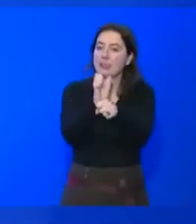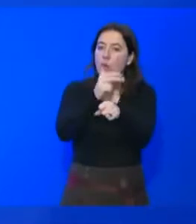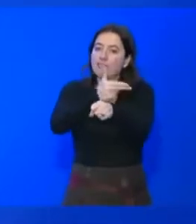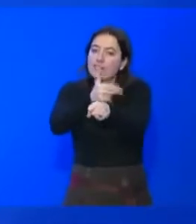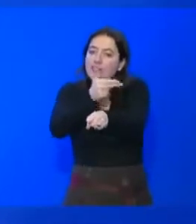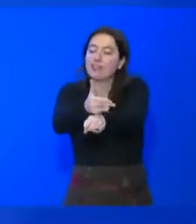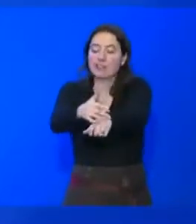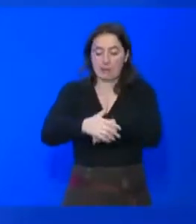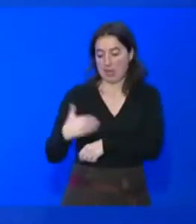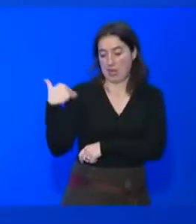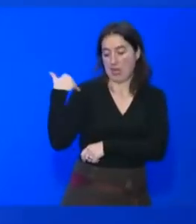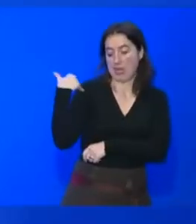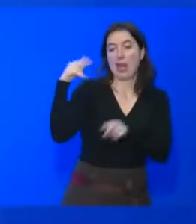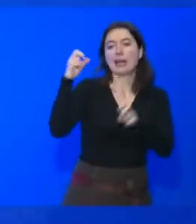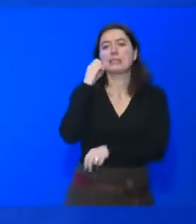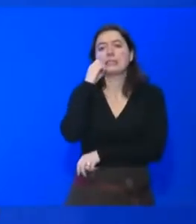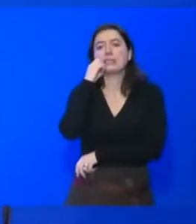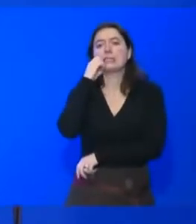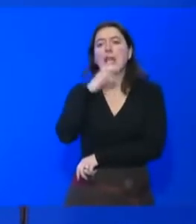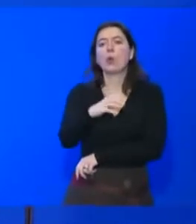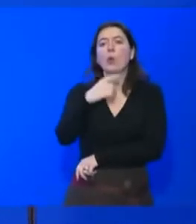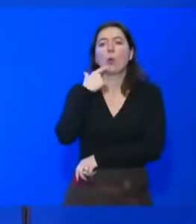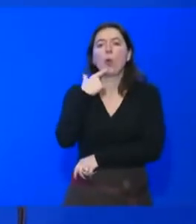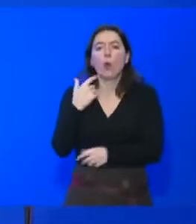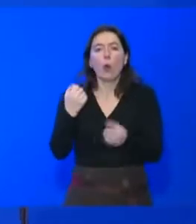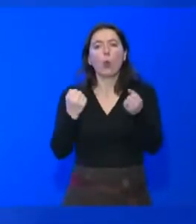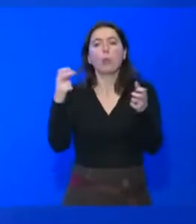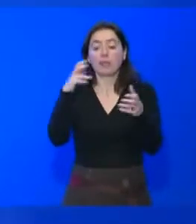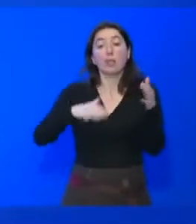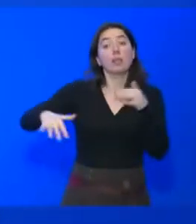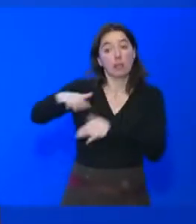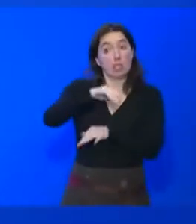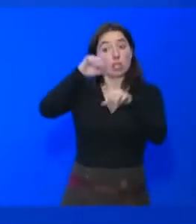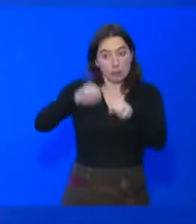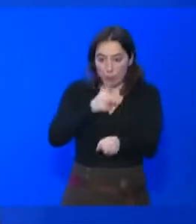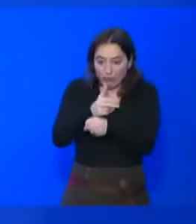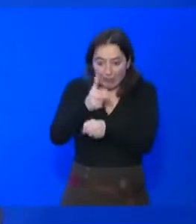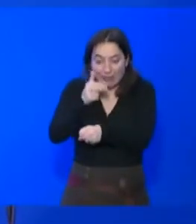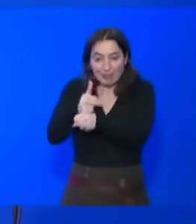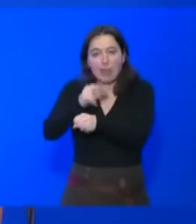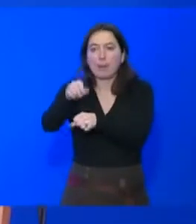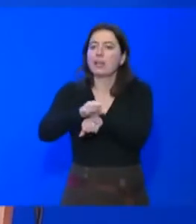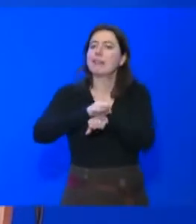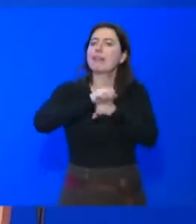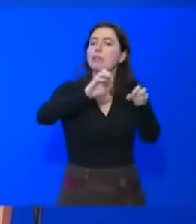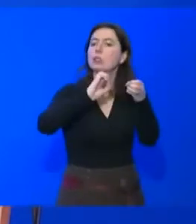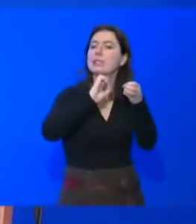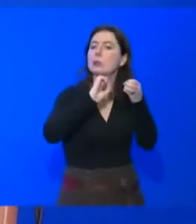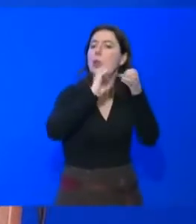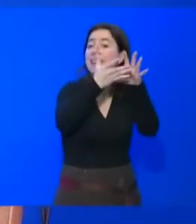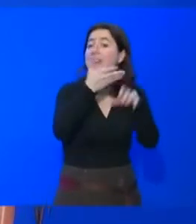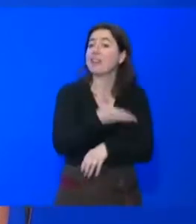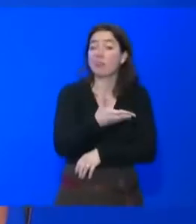salon autonomique à Port-de-Versaille, donc en direct sur le net, ce qui permettait aux personnes qui ne pouvaient pas se déplacer, justement, d